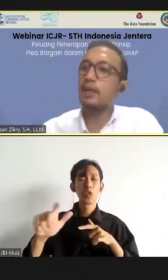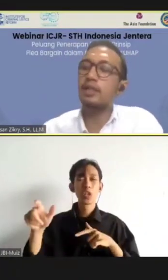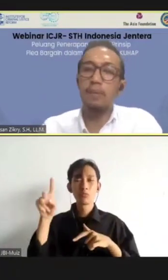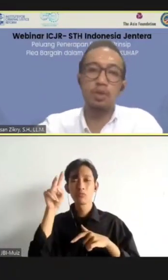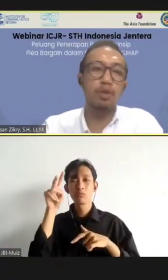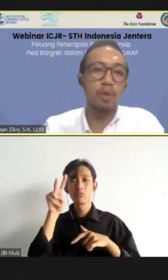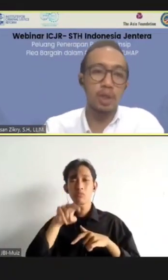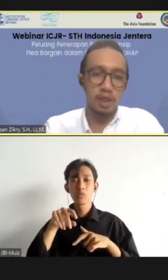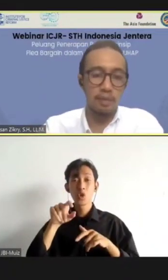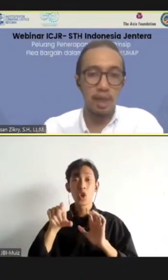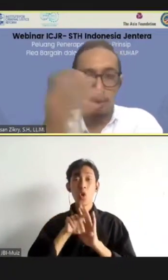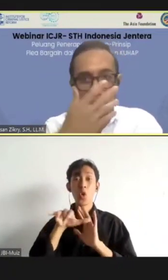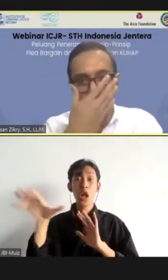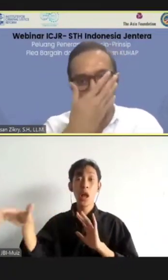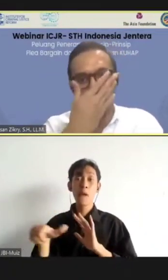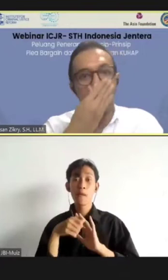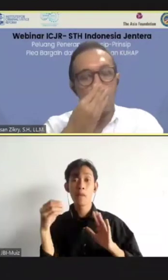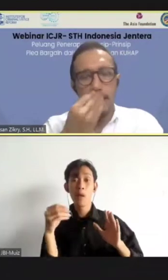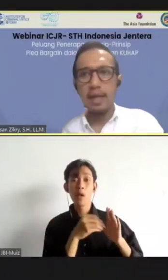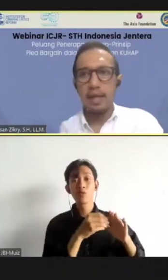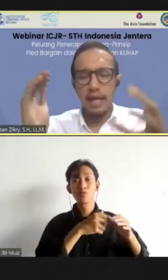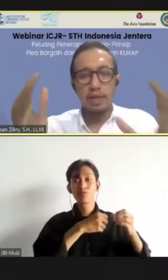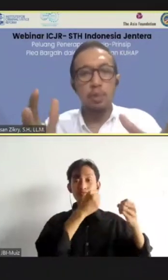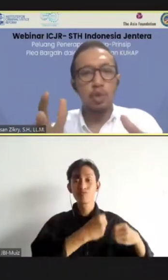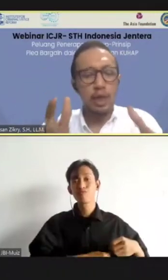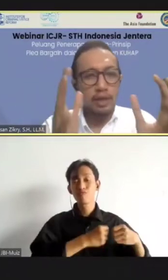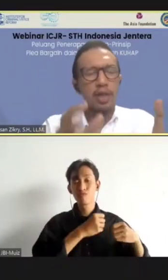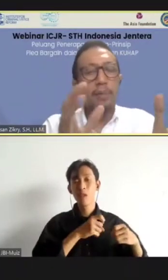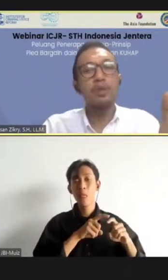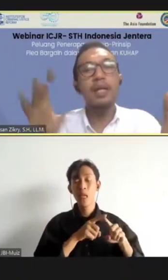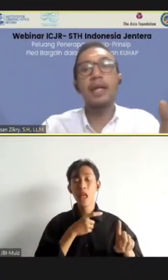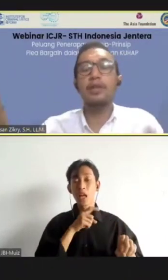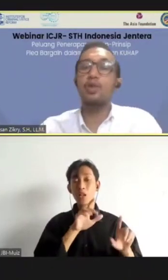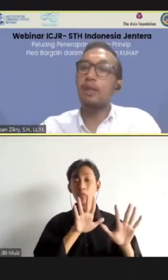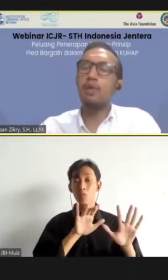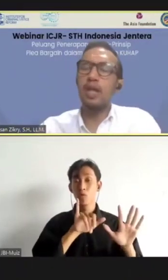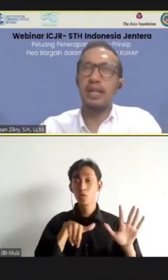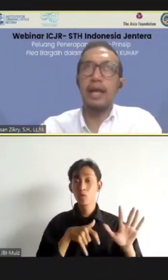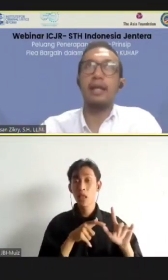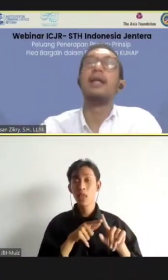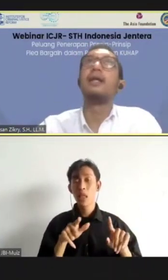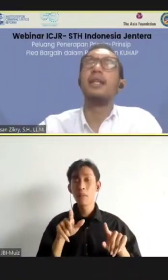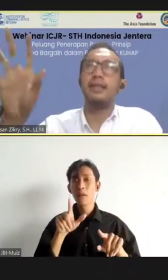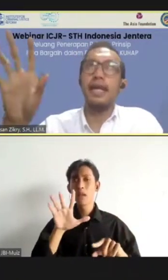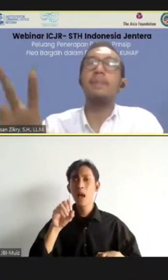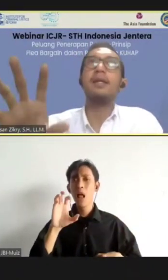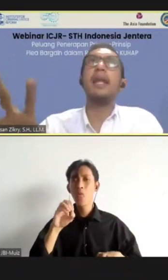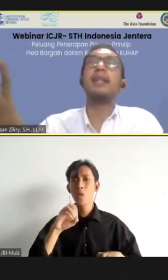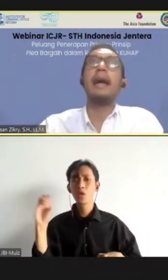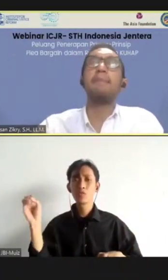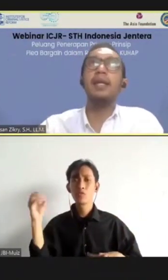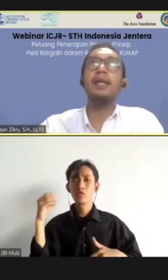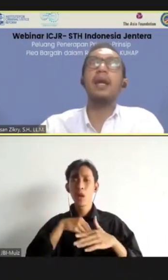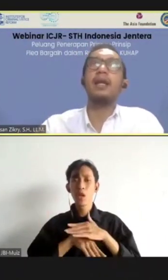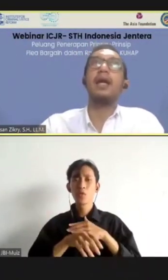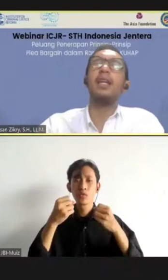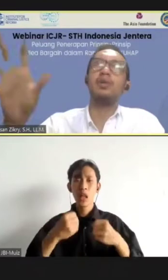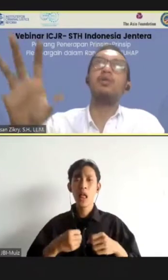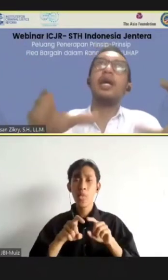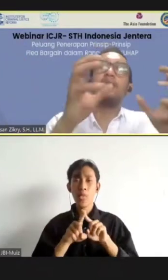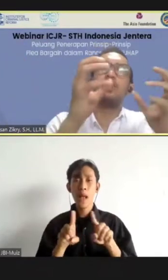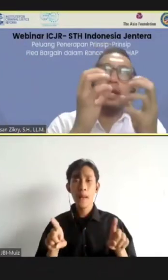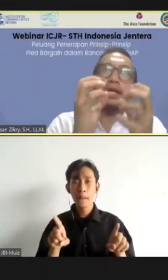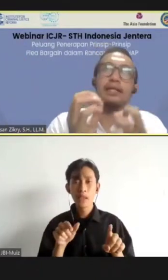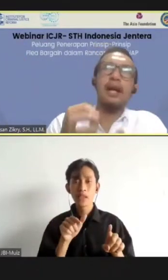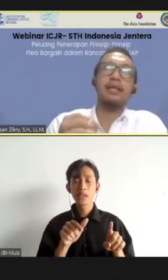ditangkap itu pasti sudah masuk ke proses kriminal proceeding. Dari 10 juta itu, tapi cuma 500 ribu yang ditahan. Saya tidak bisa bilang tapi, karena